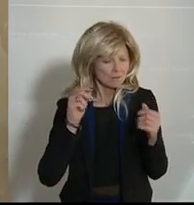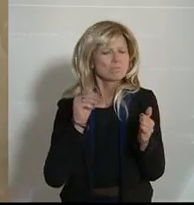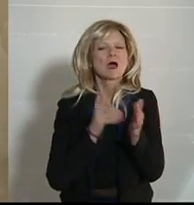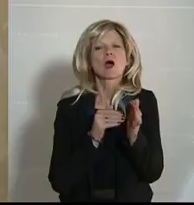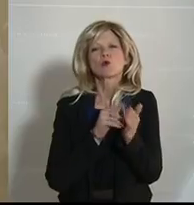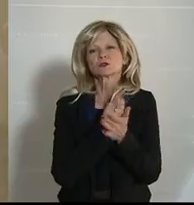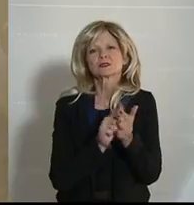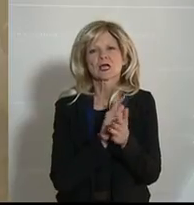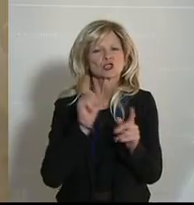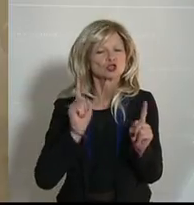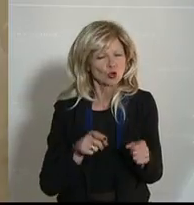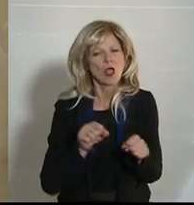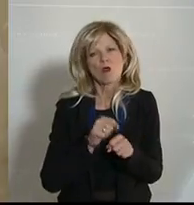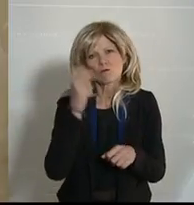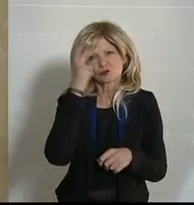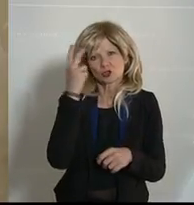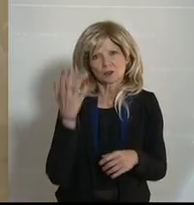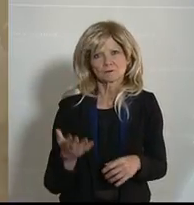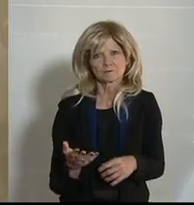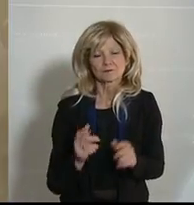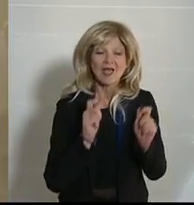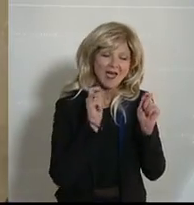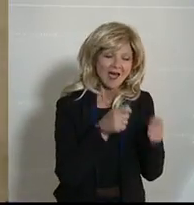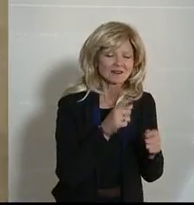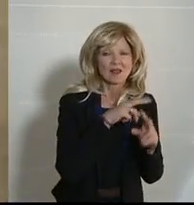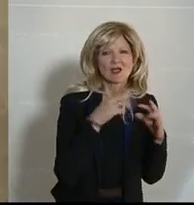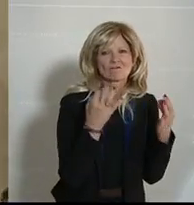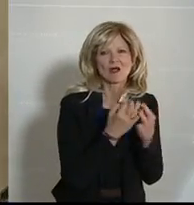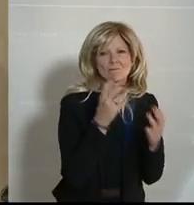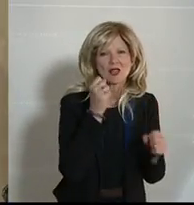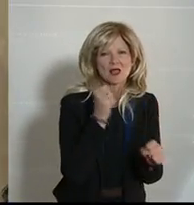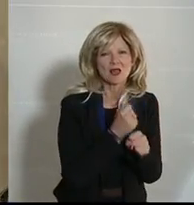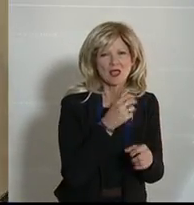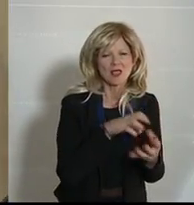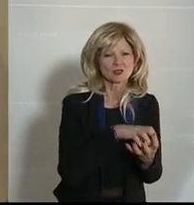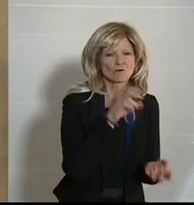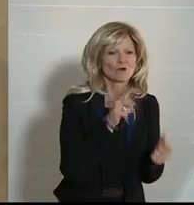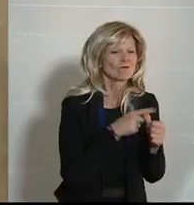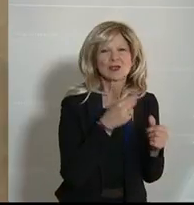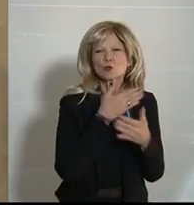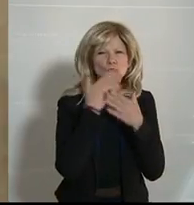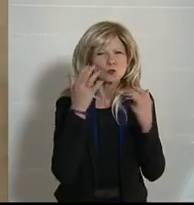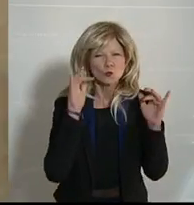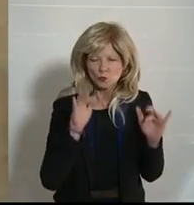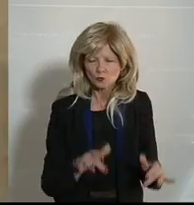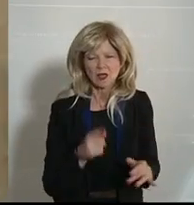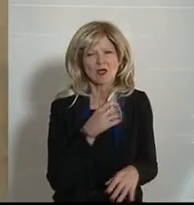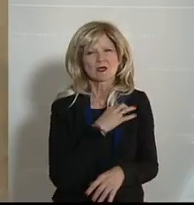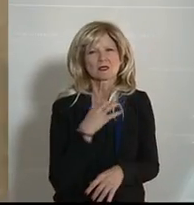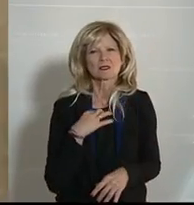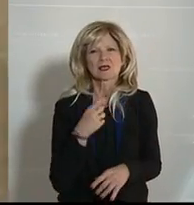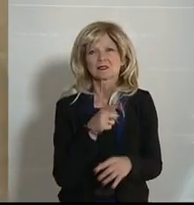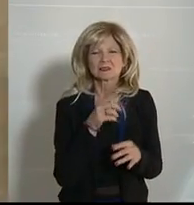Dass Anträge auf dem Familienherrtefonds, bei denen keine Kinder vorhanden sind, wir sprechen vom